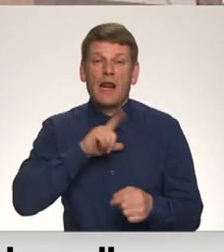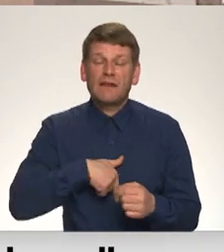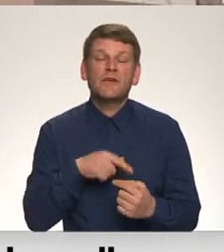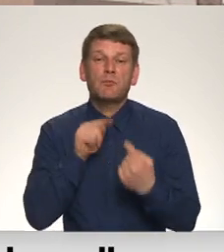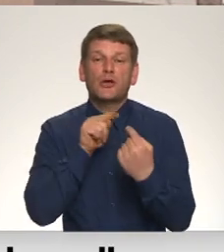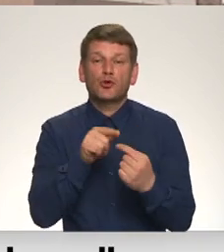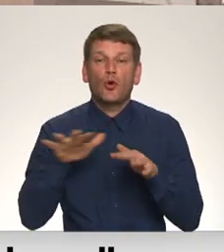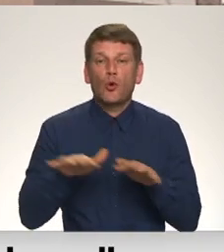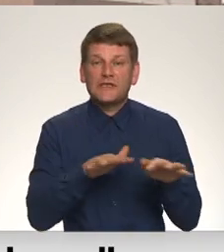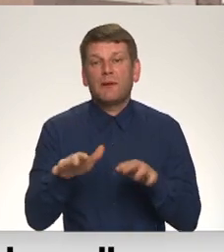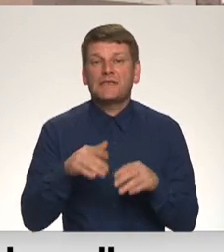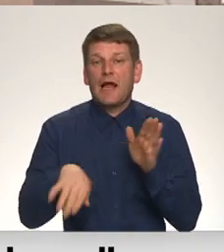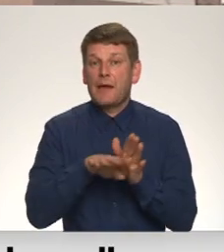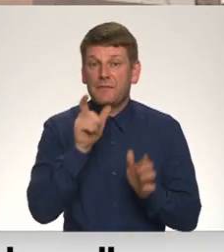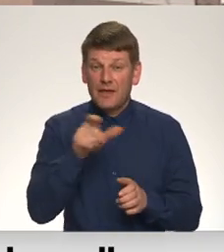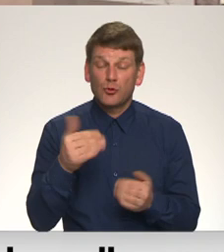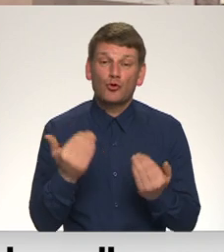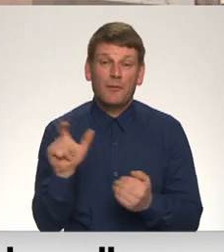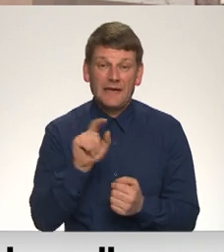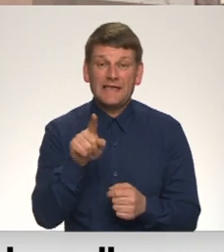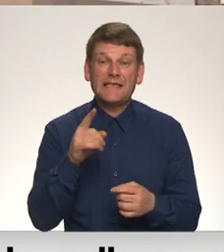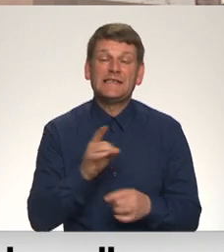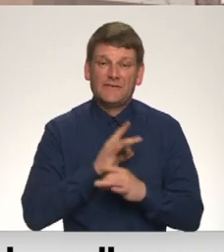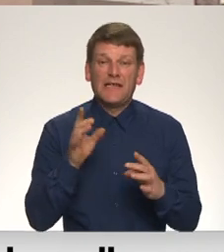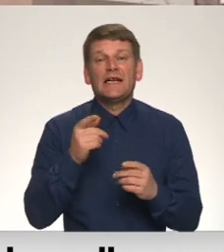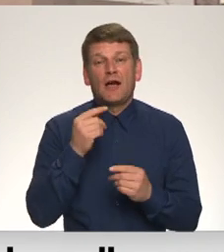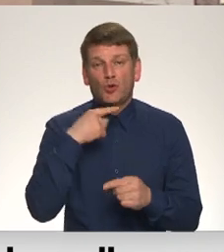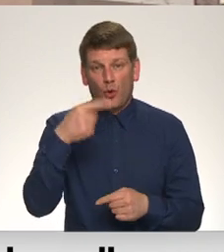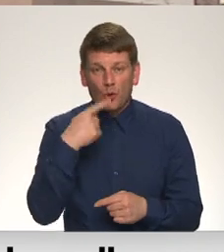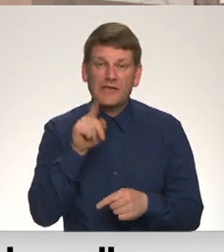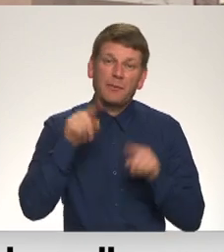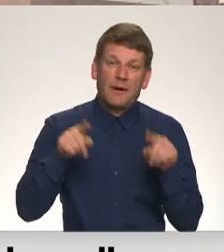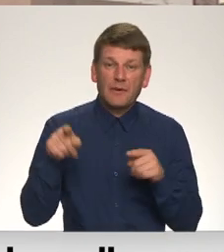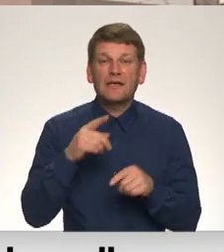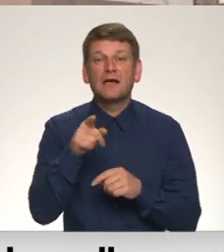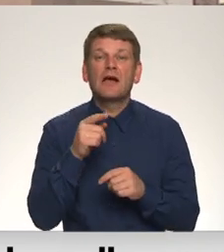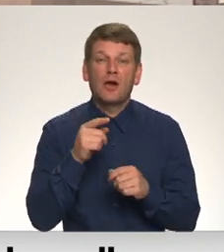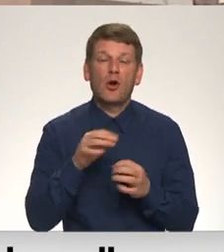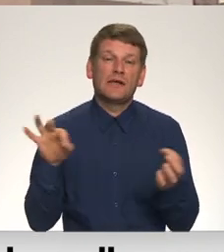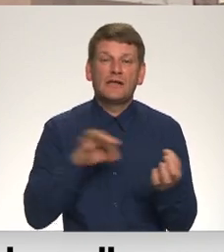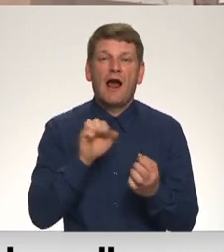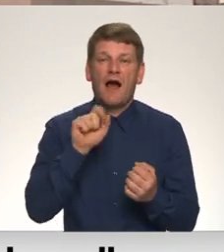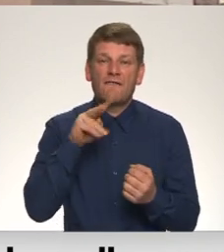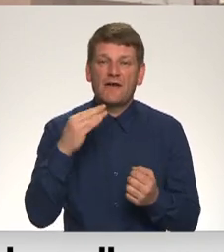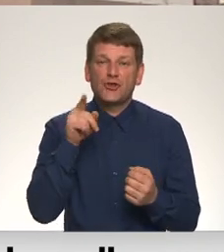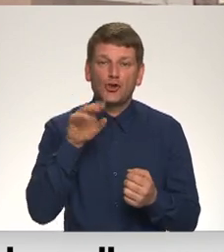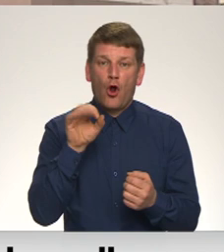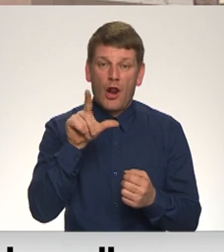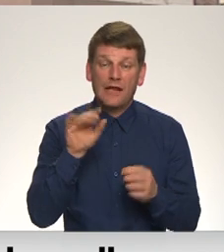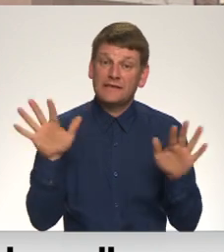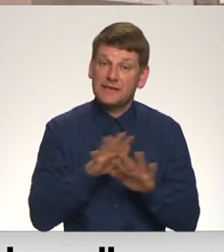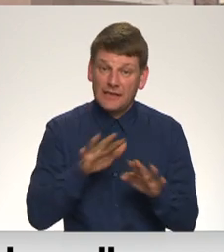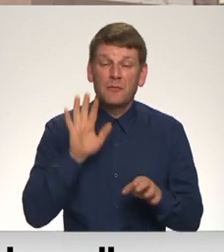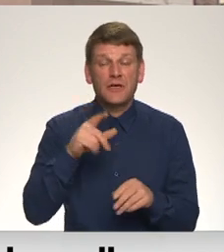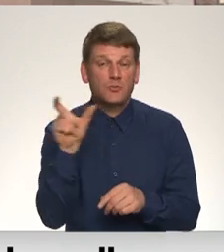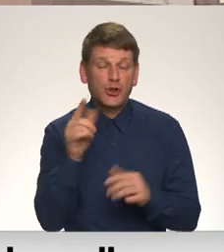dalībniekiem. Šobrīd vēl ir svinīgās runas, un ik pa brīdīm dziedu kameru, ko ar savu soli. Pēc brīža